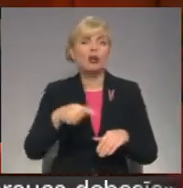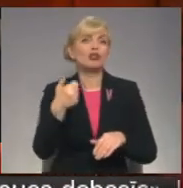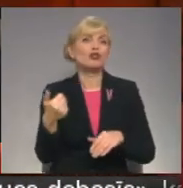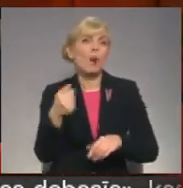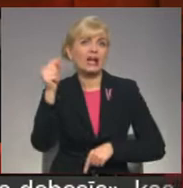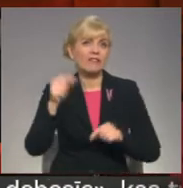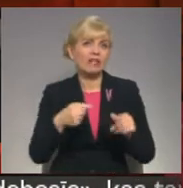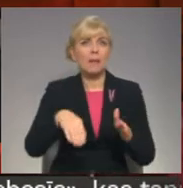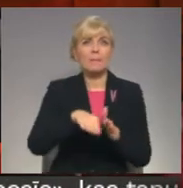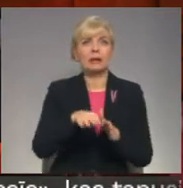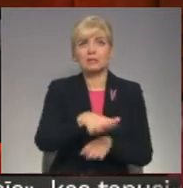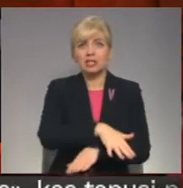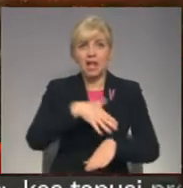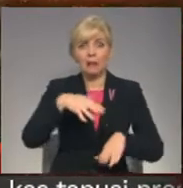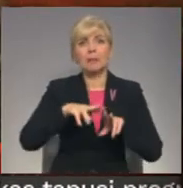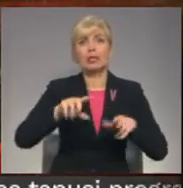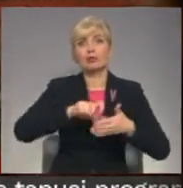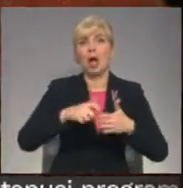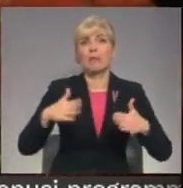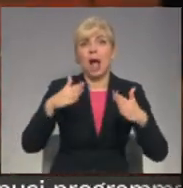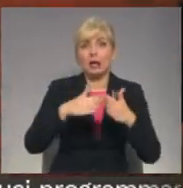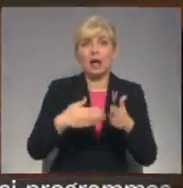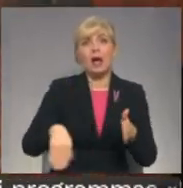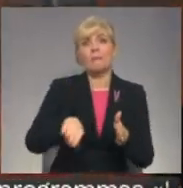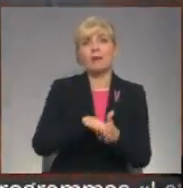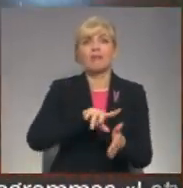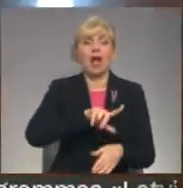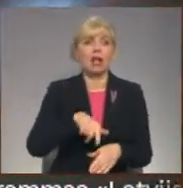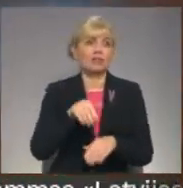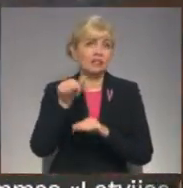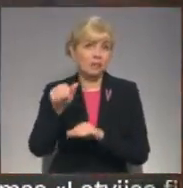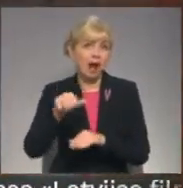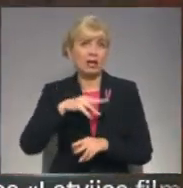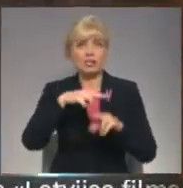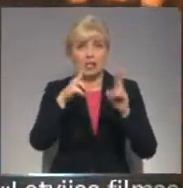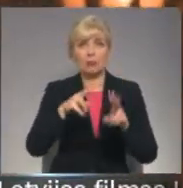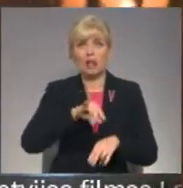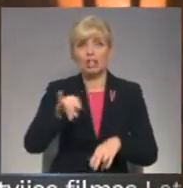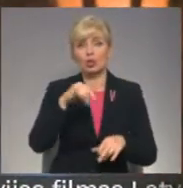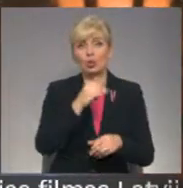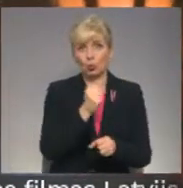banka, starptautiskā lidosta Rīga un citinā. Festivāls ilgs no šīs piekdienas līdz svētdienai.